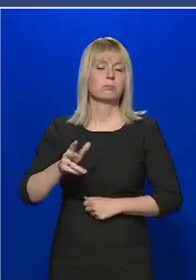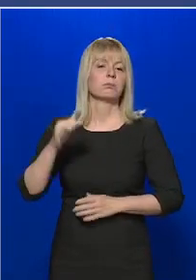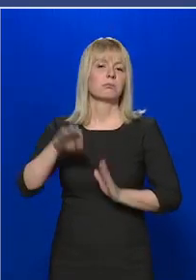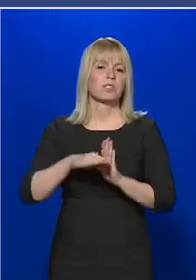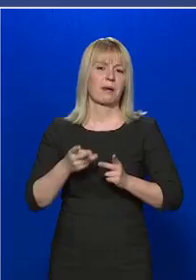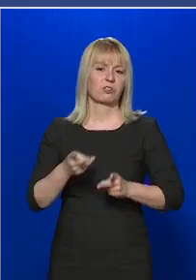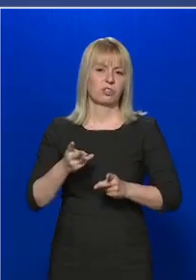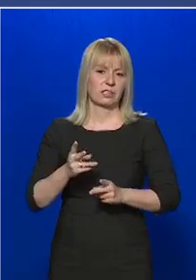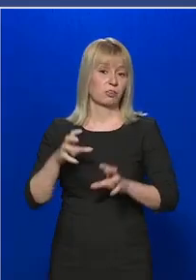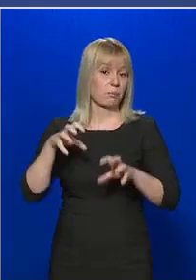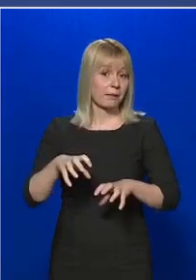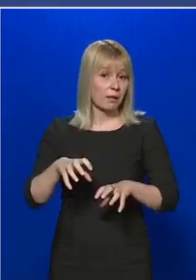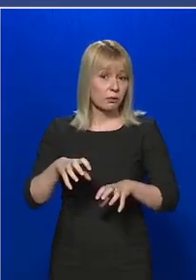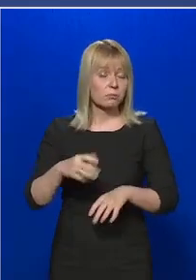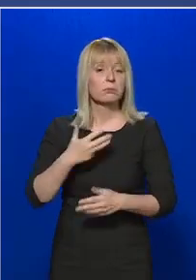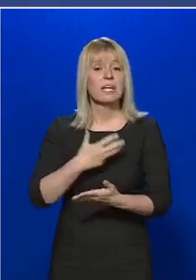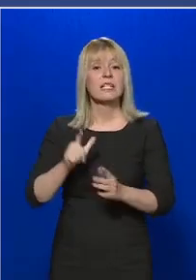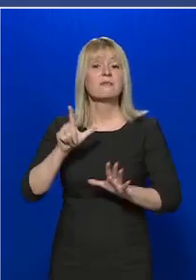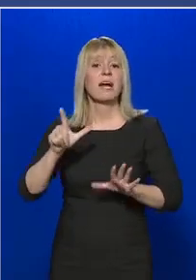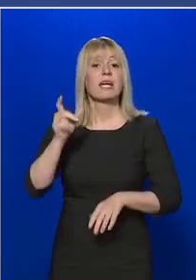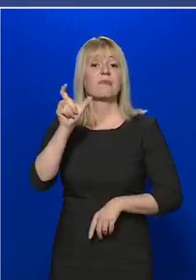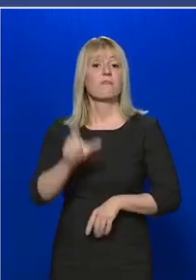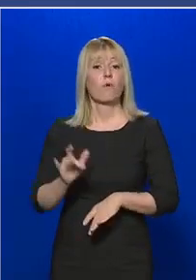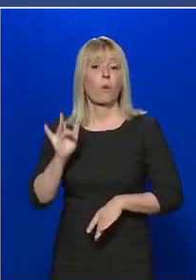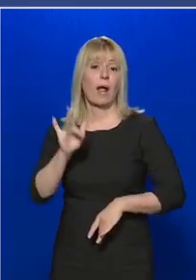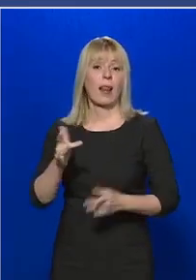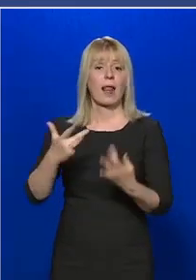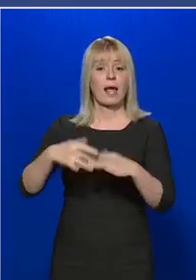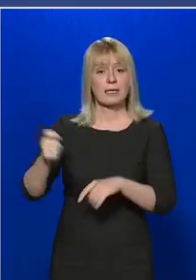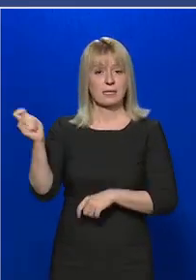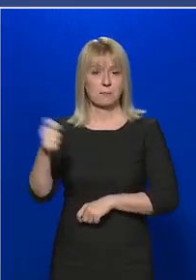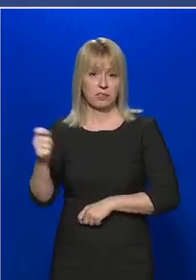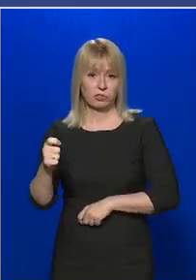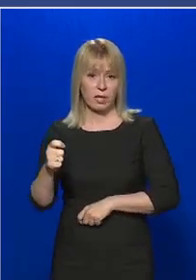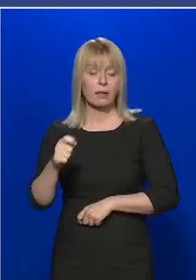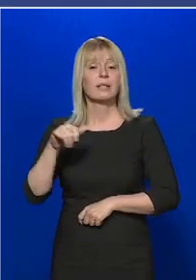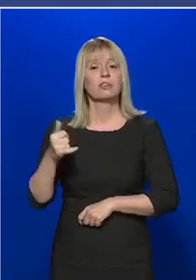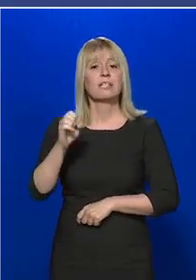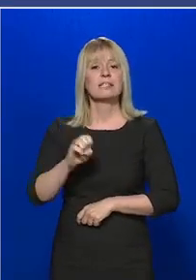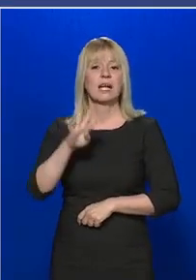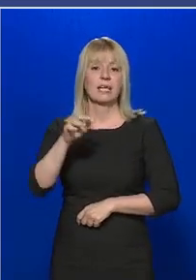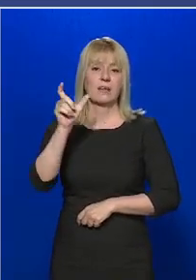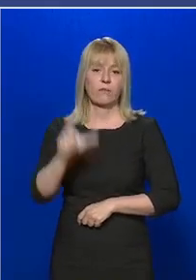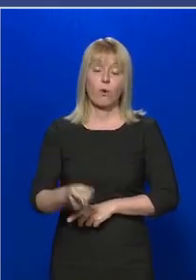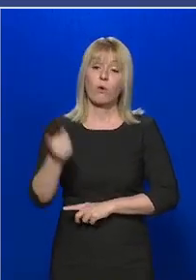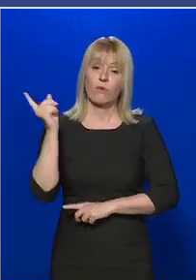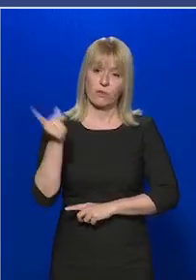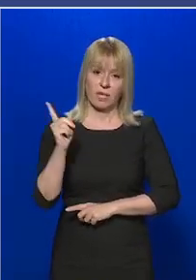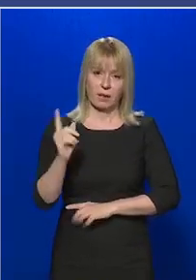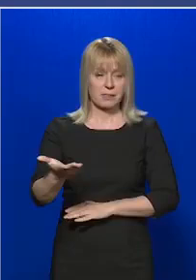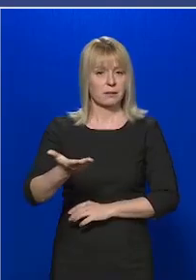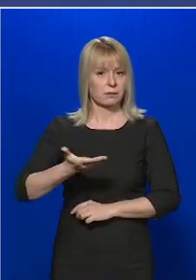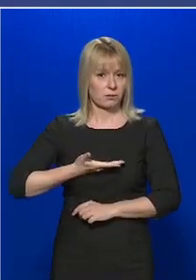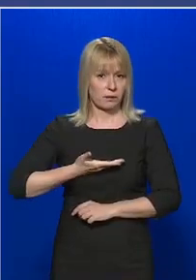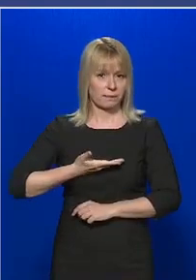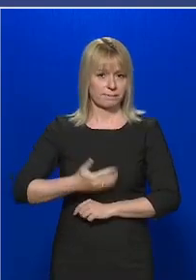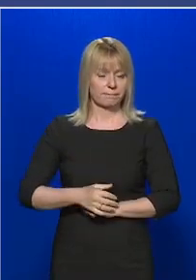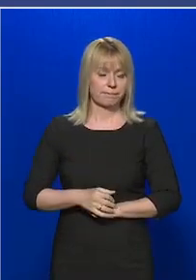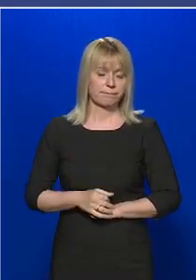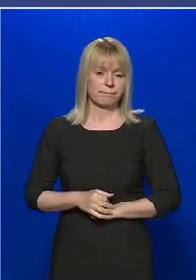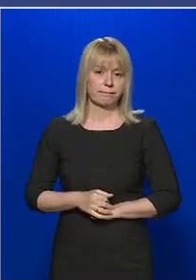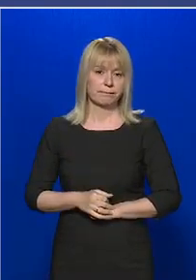97 fővel szemben szaptunk ki helyszínbírságot, és 14 főt figyelmeztetésben részesítettünk.